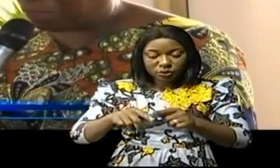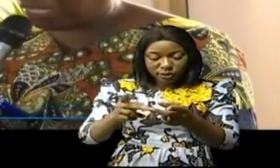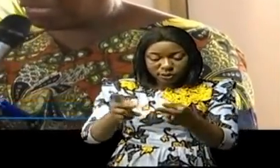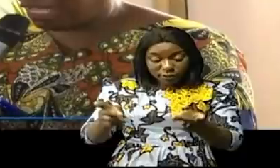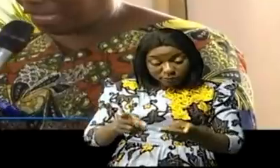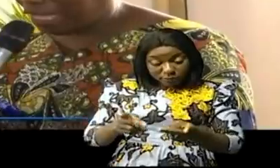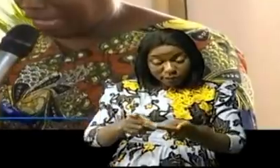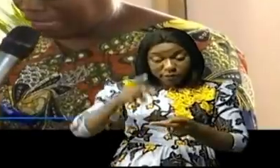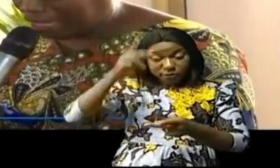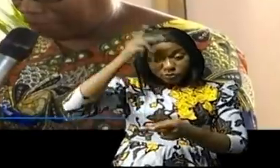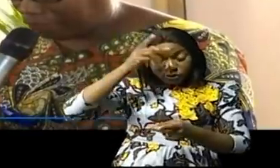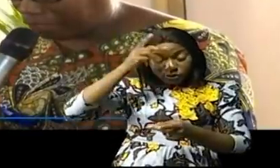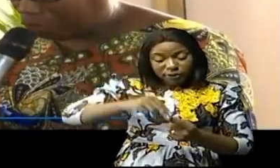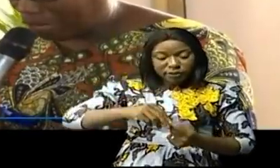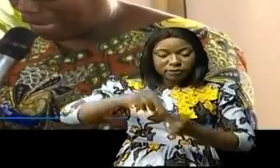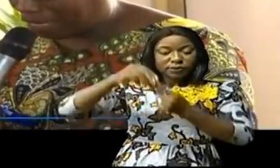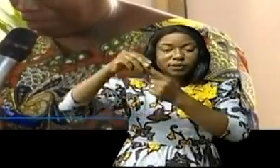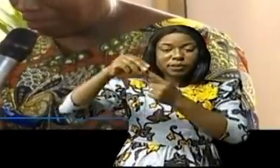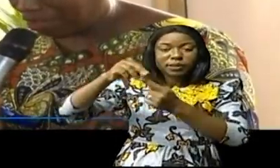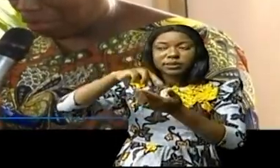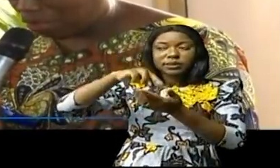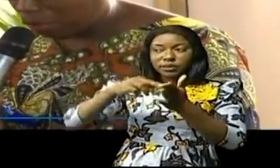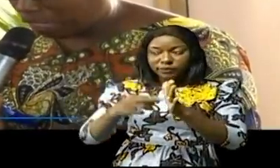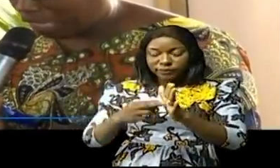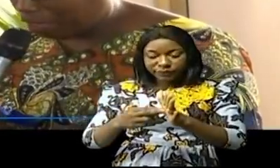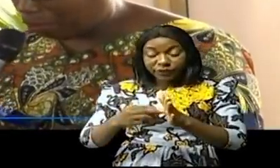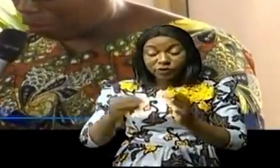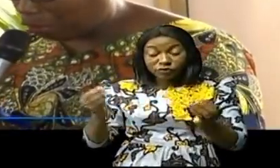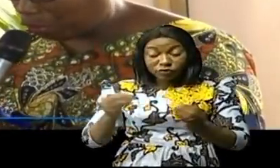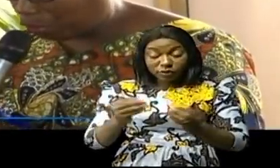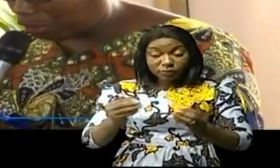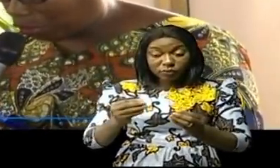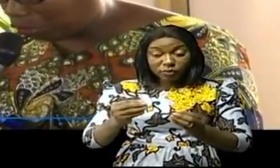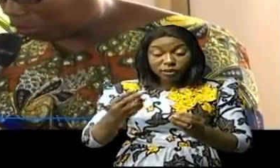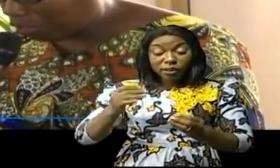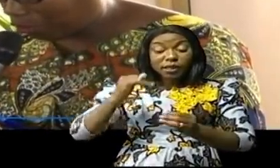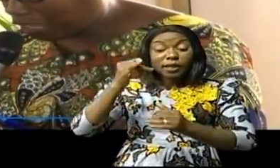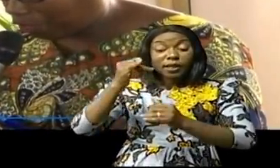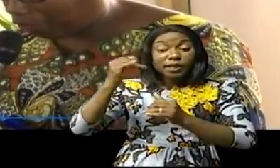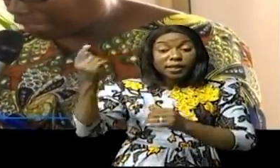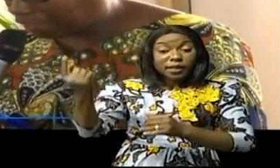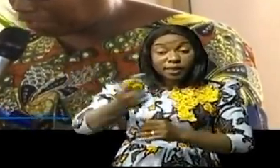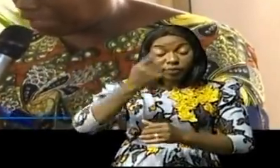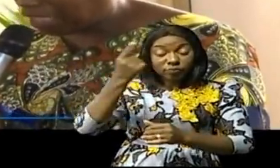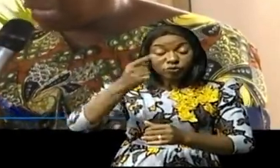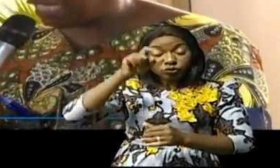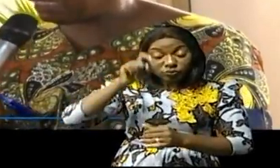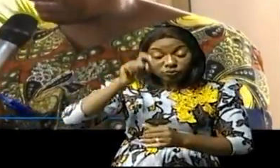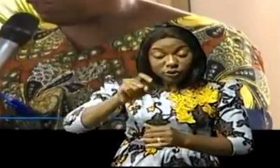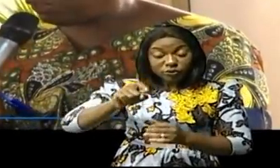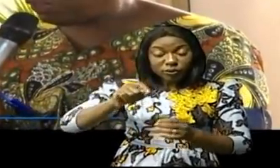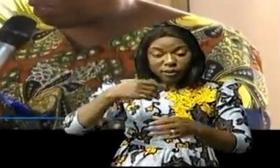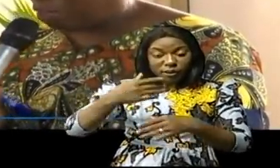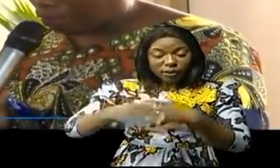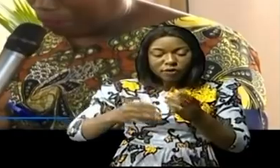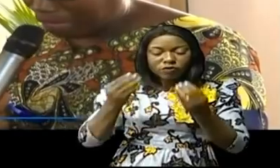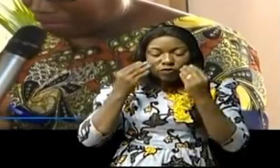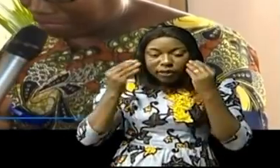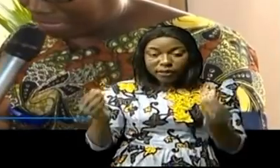particulier est un défi moral auquel les mondes ont envie de faire face et ce,